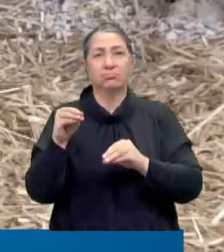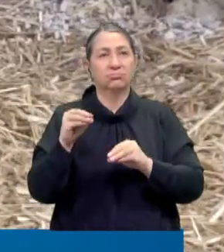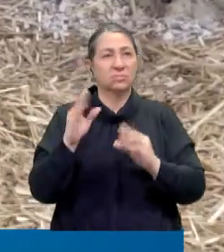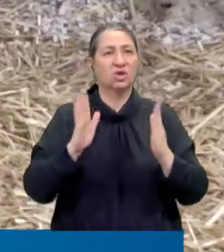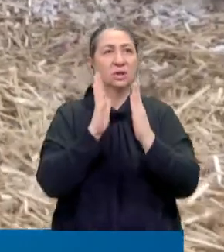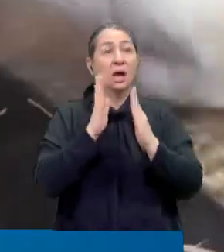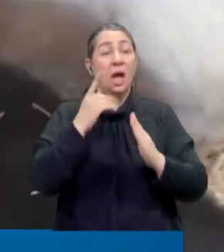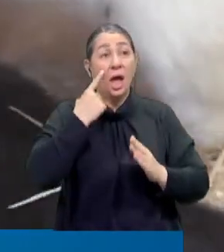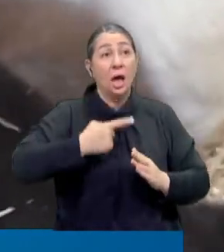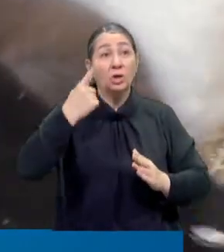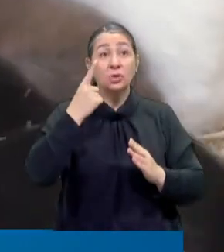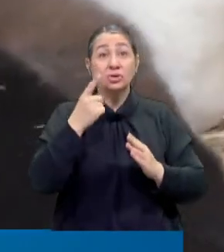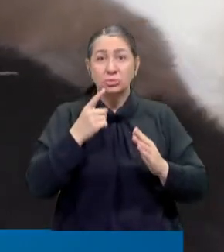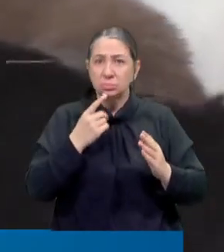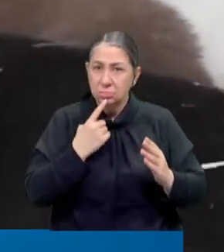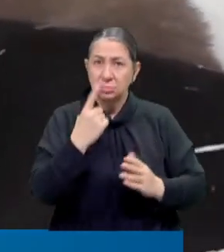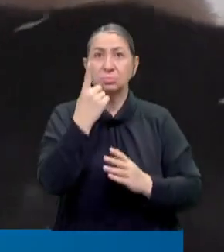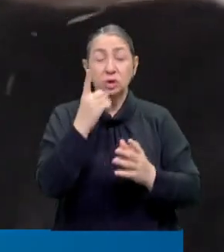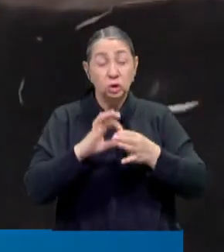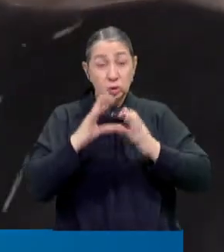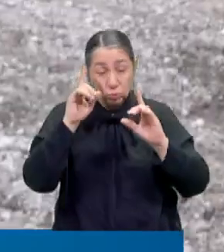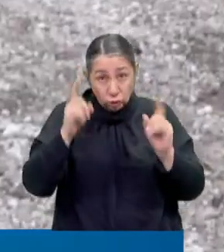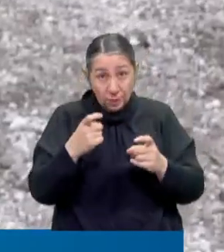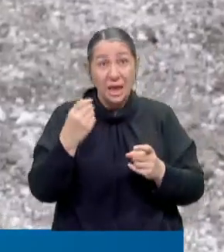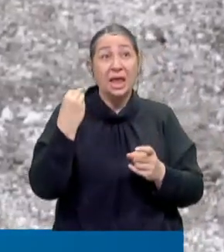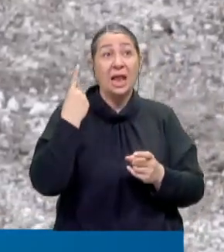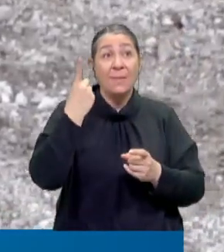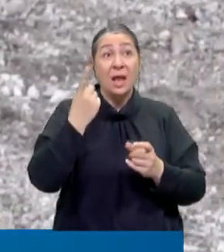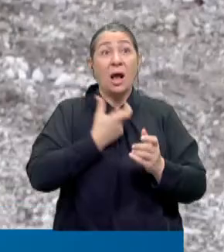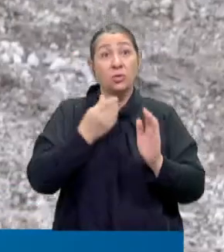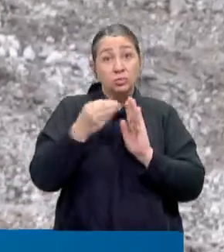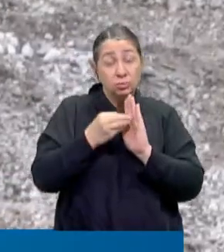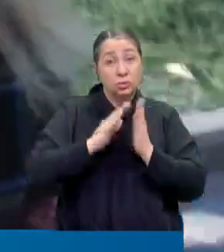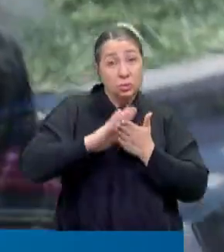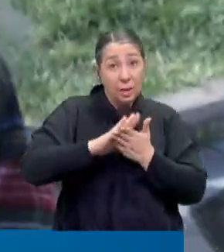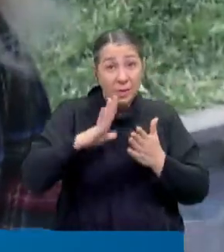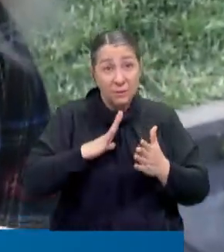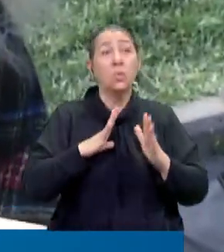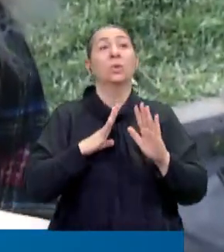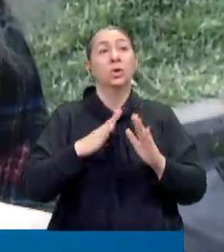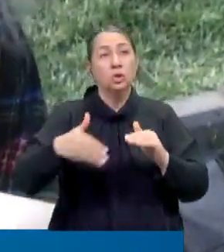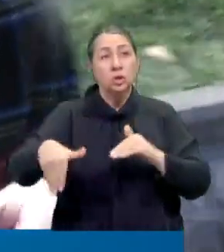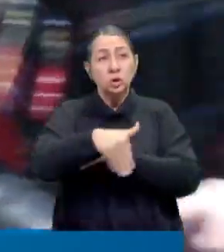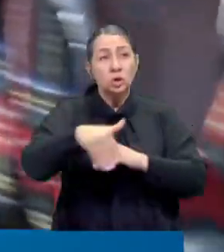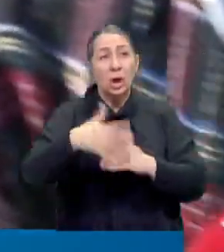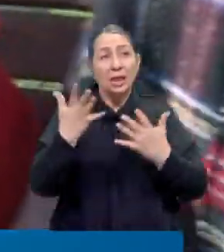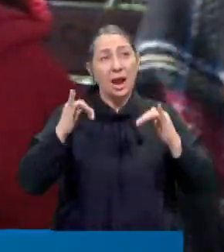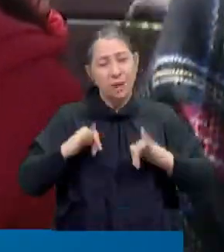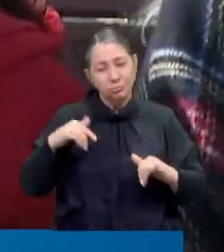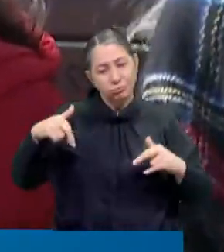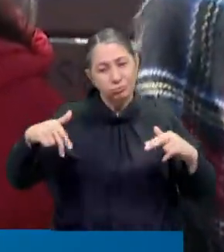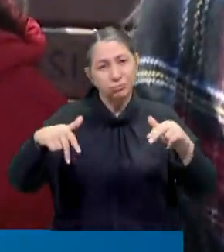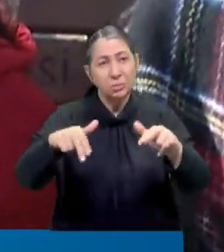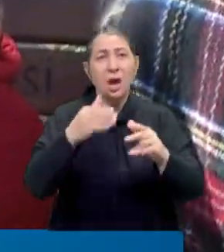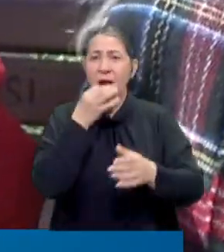Erdoğan'ın çıkışıyla bir çözüm bulunacak mı? Gözler yeni bir düzenlemeye gidilip gidilmeyeceğinde. Sokağa daha rahat çıkabiliriz. O